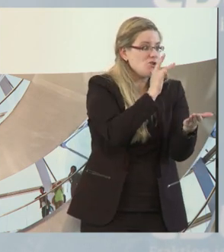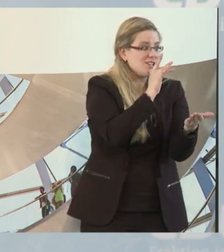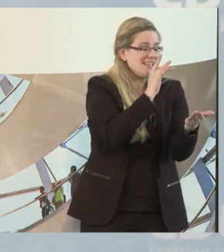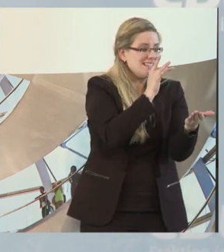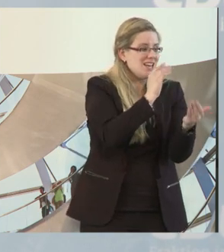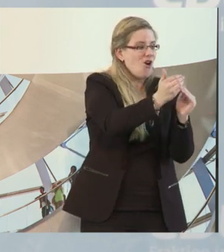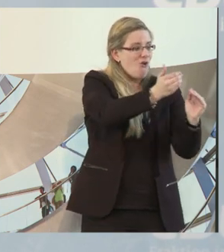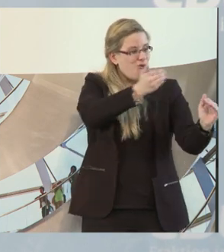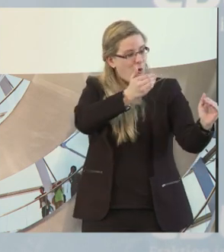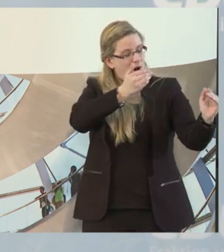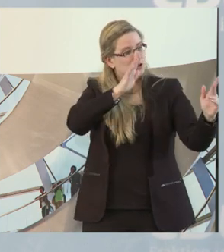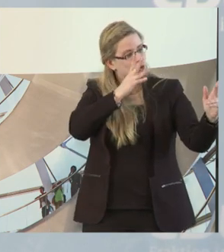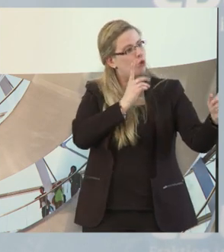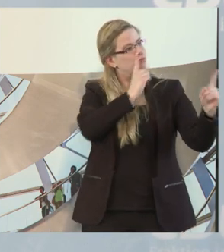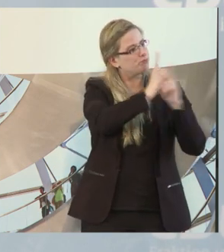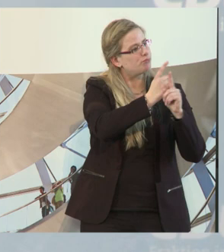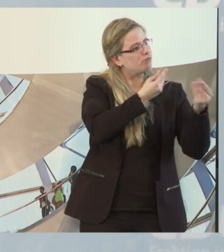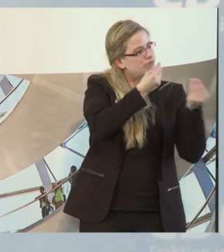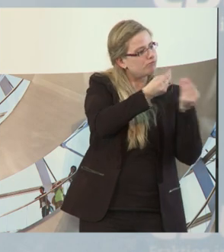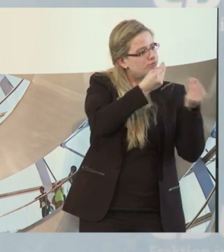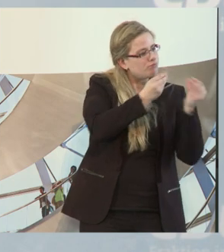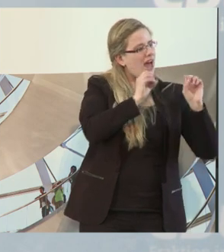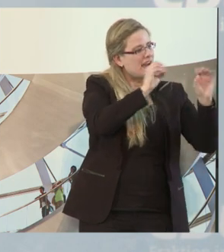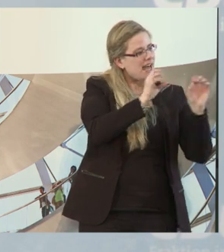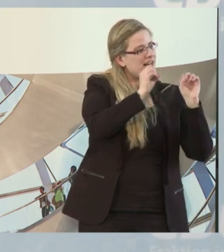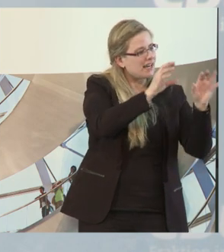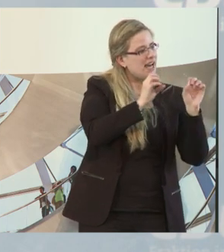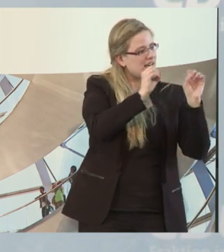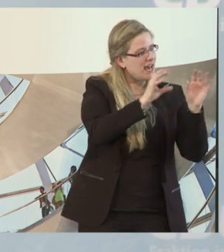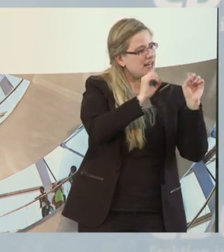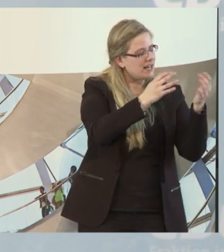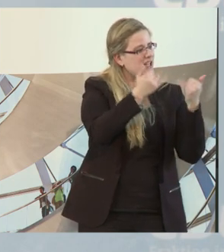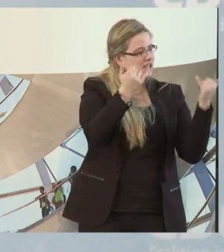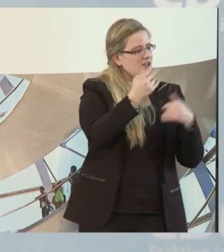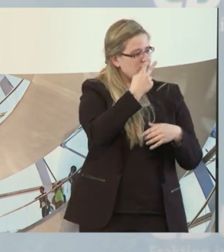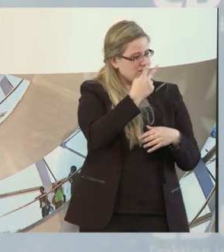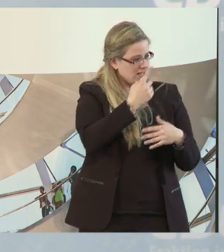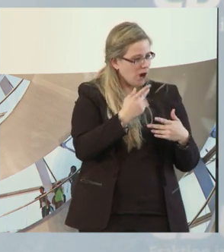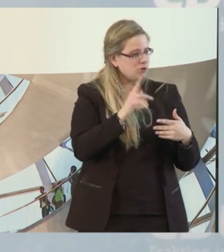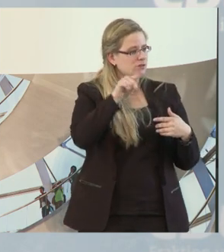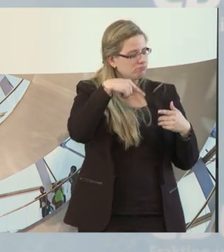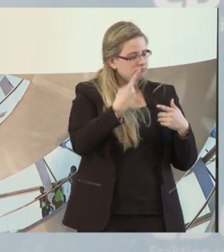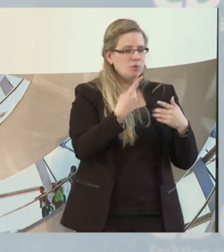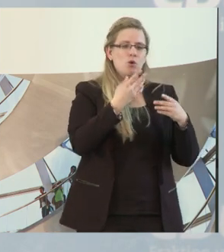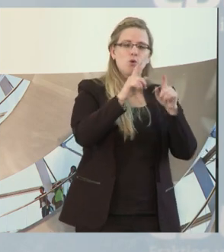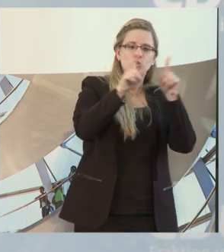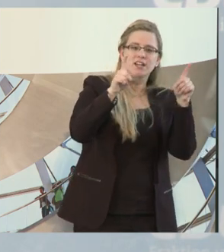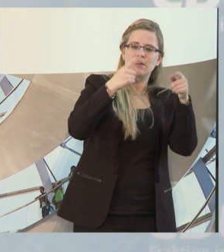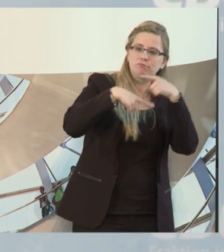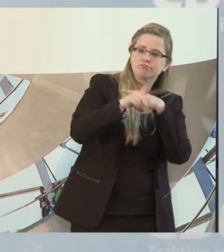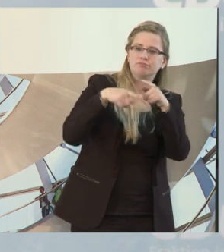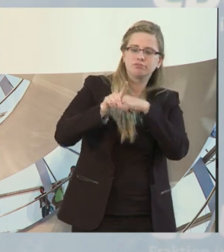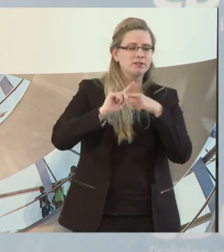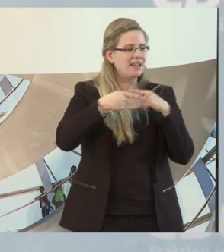einen betriebsintegrierten Arbeitsplatz sprechen oder die sozialversicherungspflichtige Beschäftigung reden, gehen wir in die Unternehmen, arbeiten in den